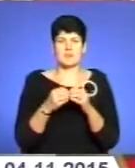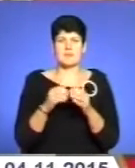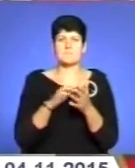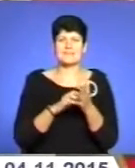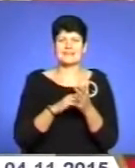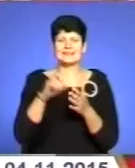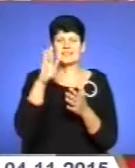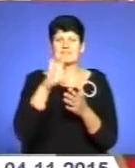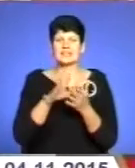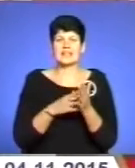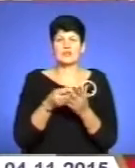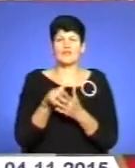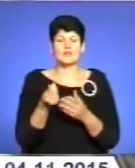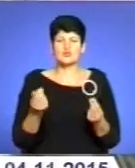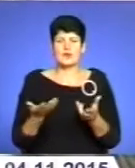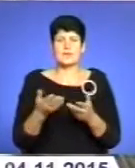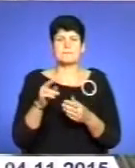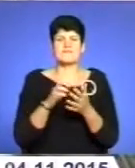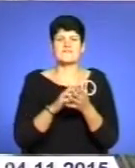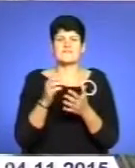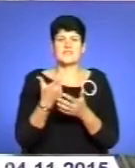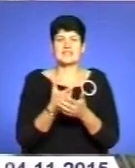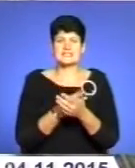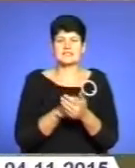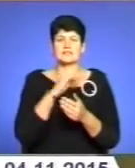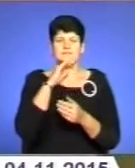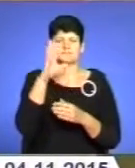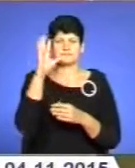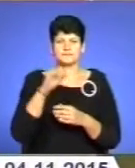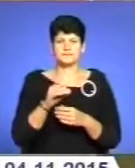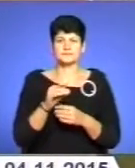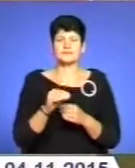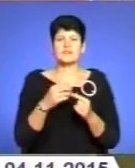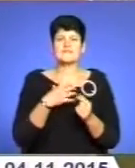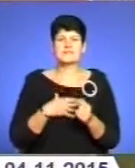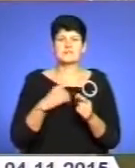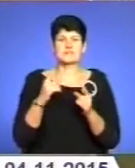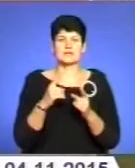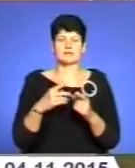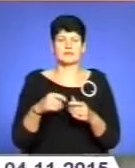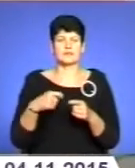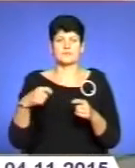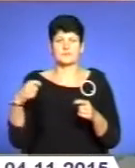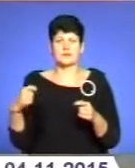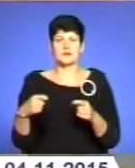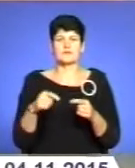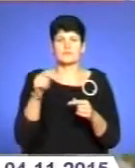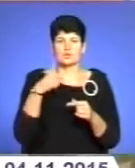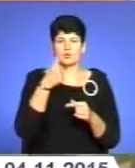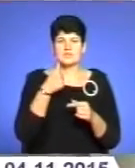недофінансування. Та вакцини від поліоміеліту вистачить усім. Важливо тільки не зволікати, адже цьогоріч на Закарпатті